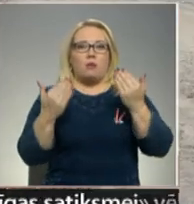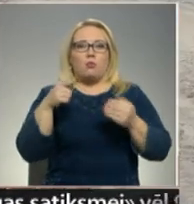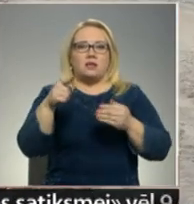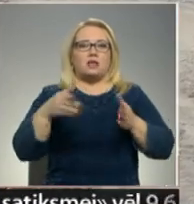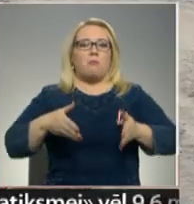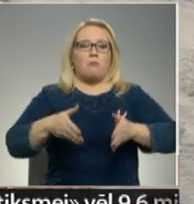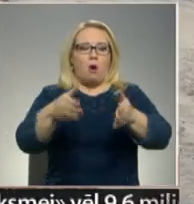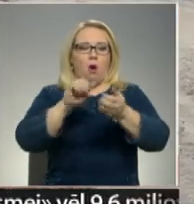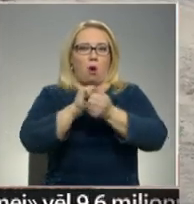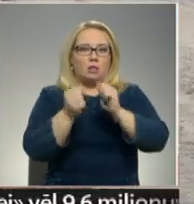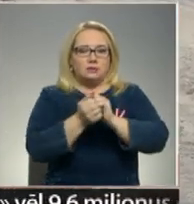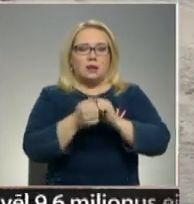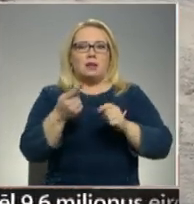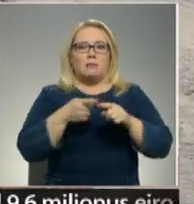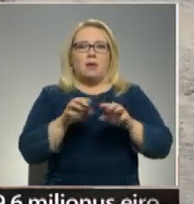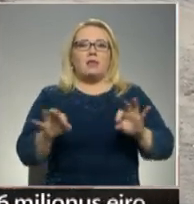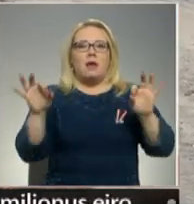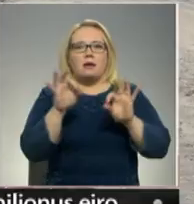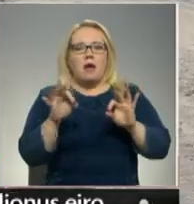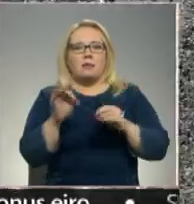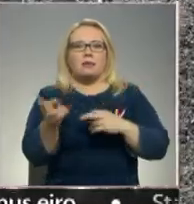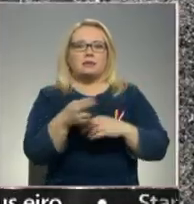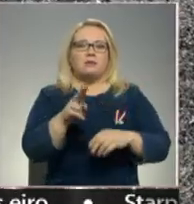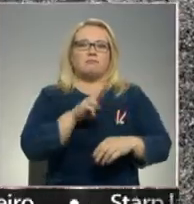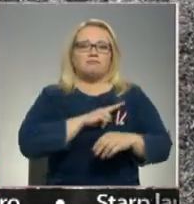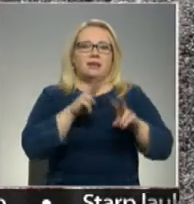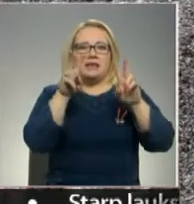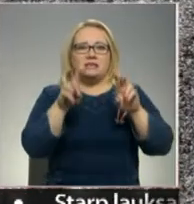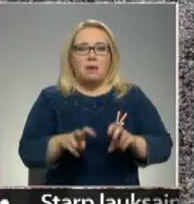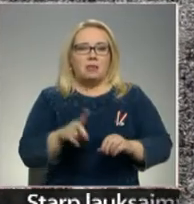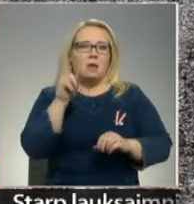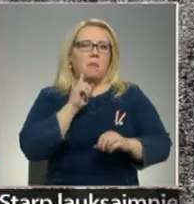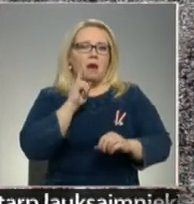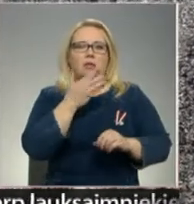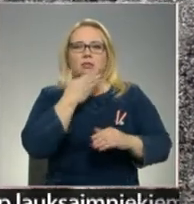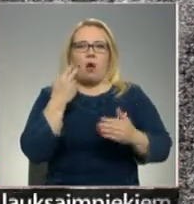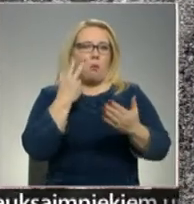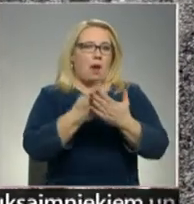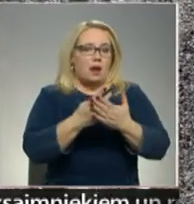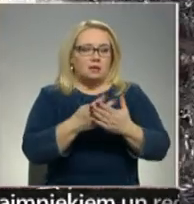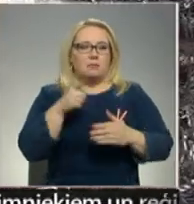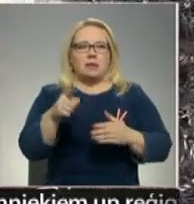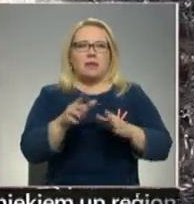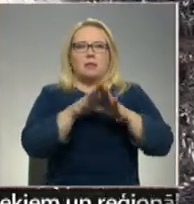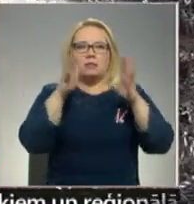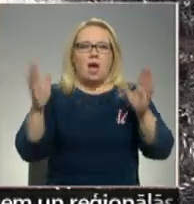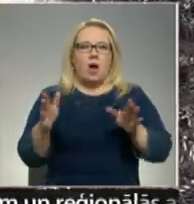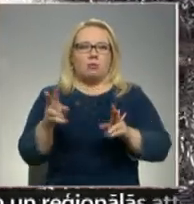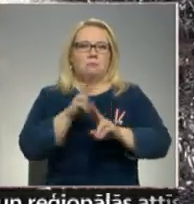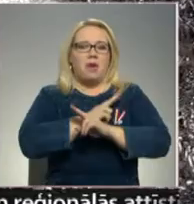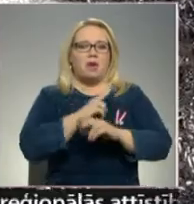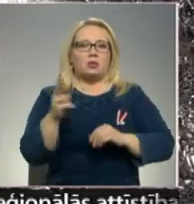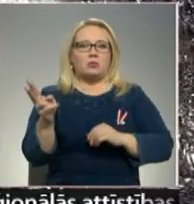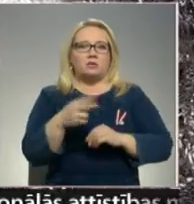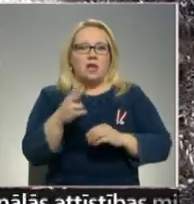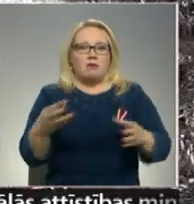mols. Līdz ar to nekāda tālāka zīviju bojājais iemesli izspēti vismaz pagaidām nav paredzēta. Lai gan tik daudz izskalot beigtu zīviju